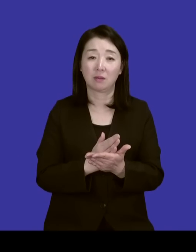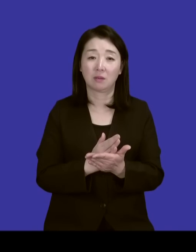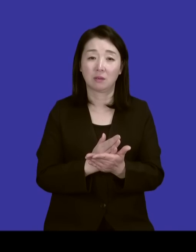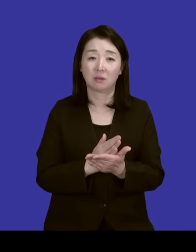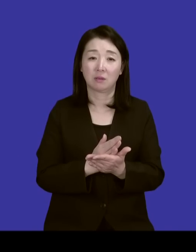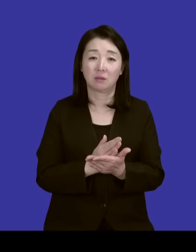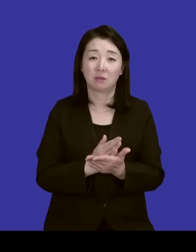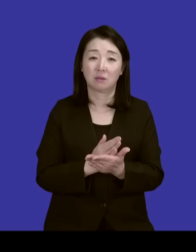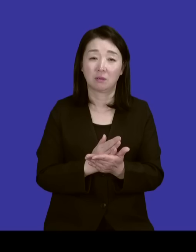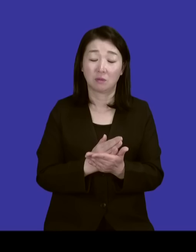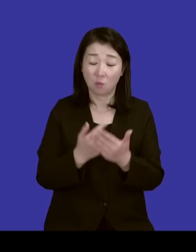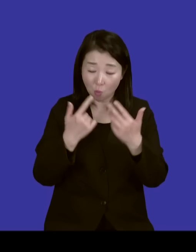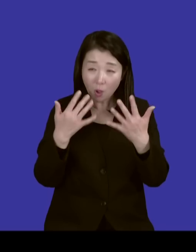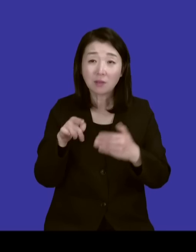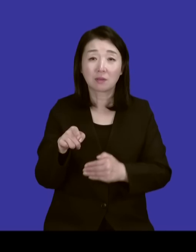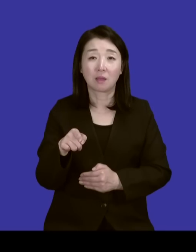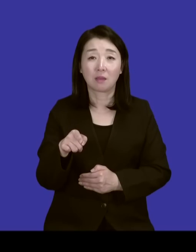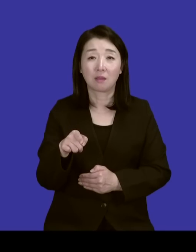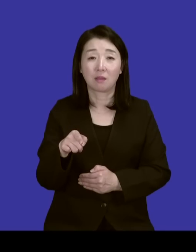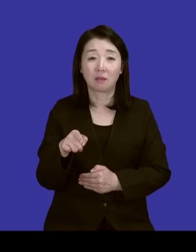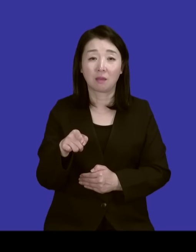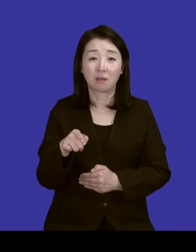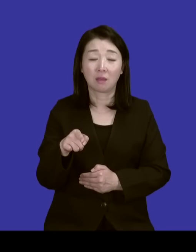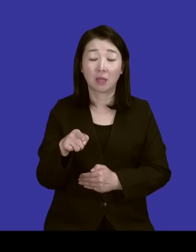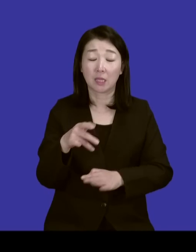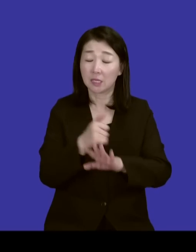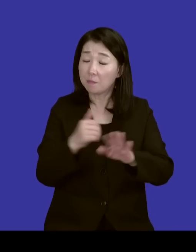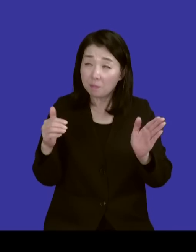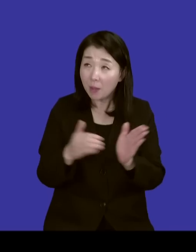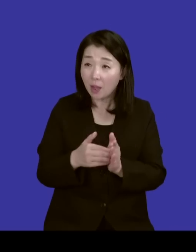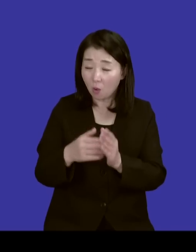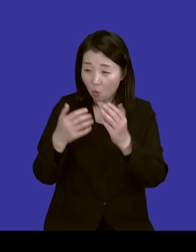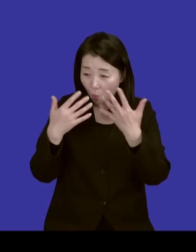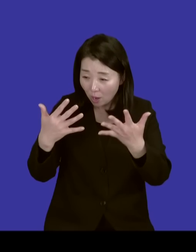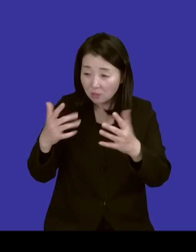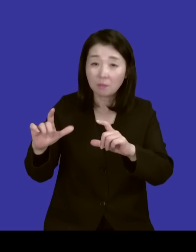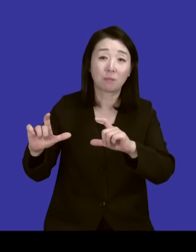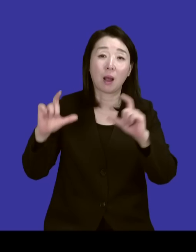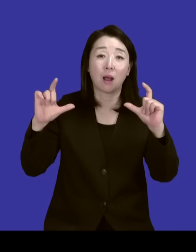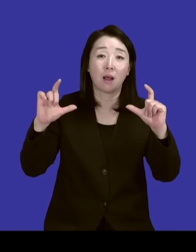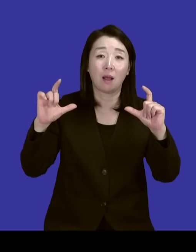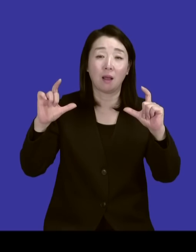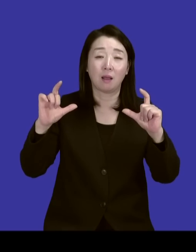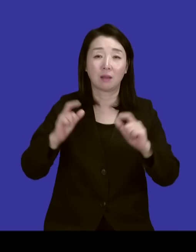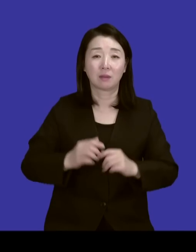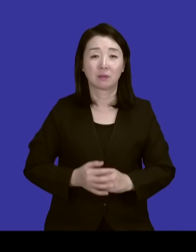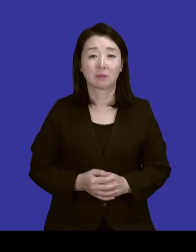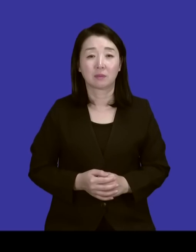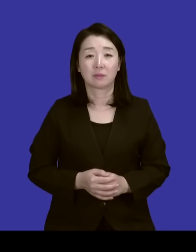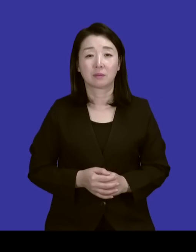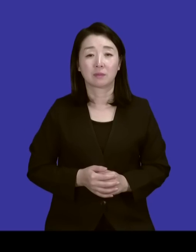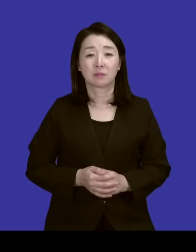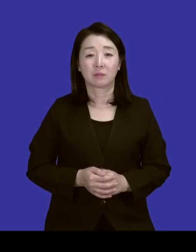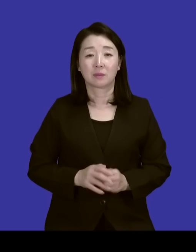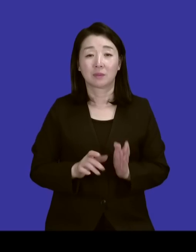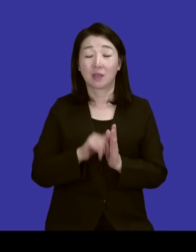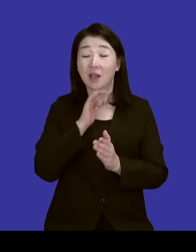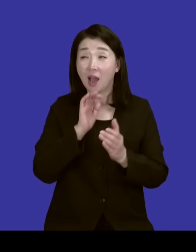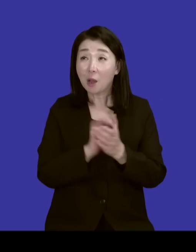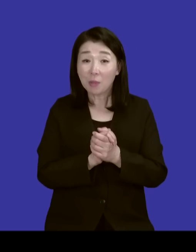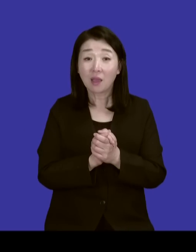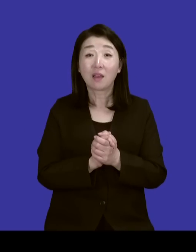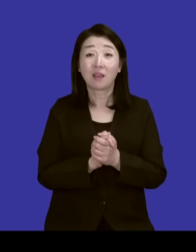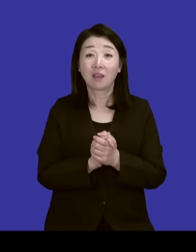아주 그냥 딱 끝을 내서 말씀해 주신 거예요. 그래서 그때 제가 아멘 하고